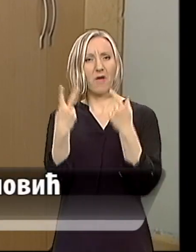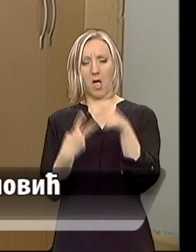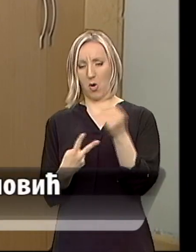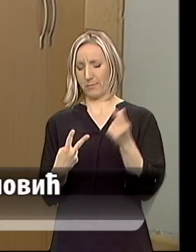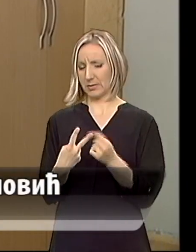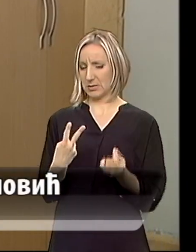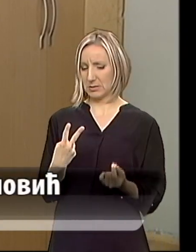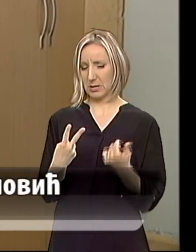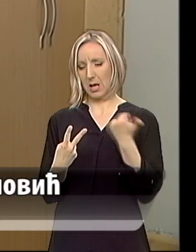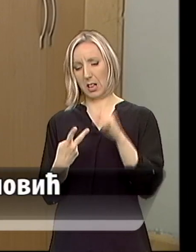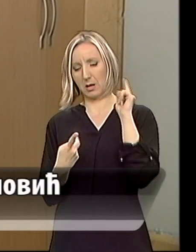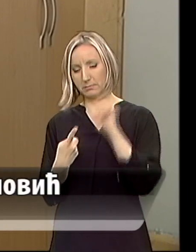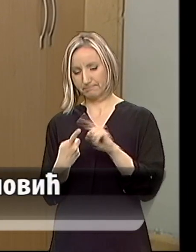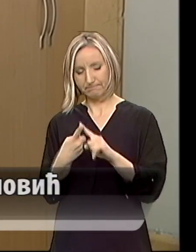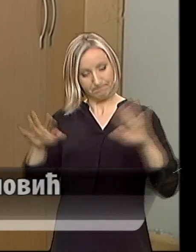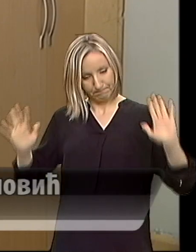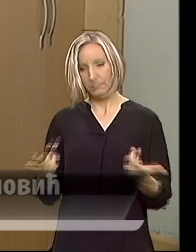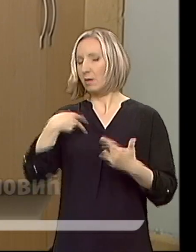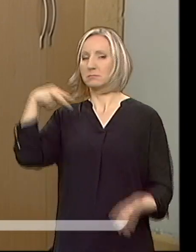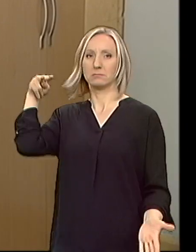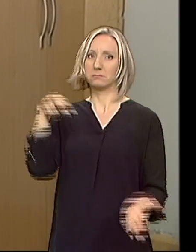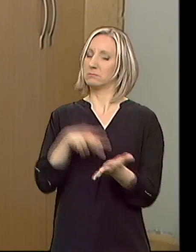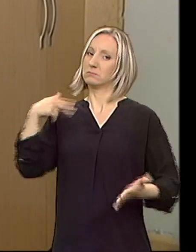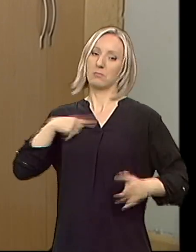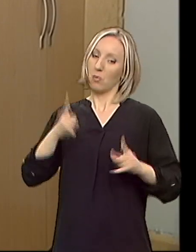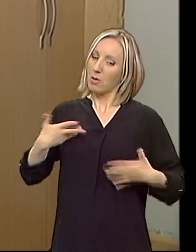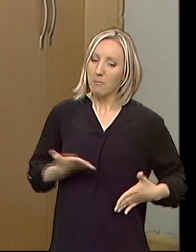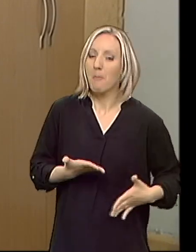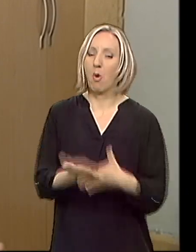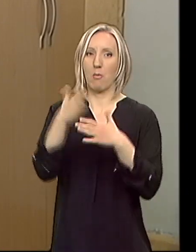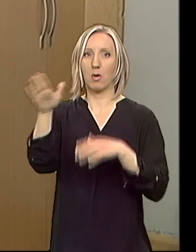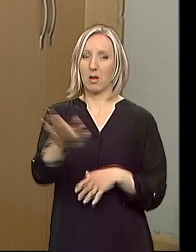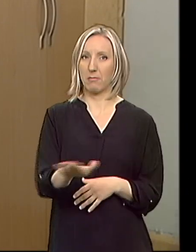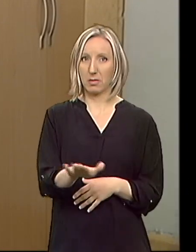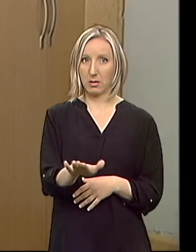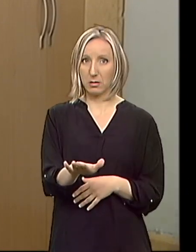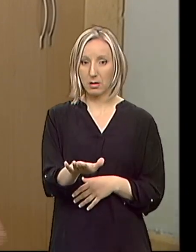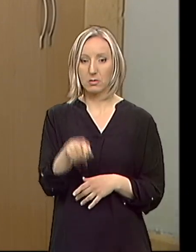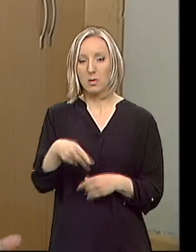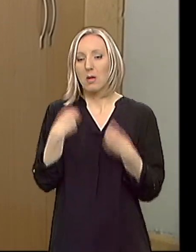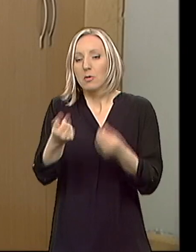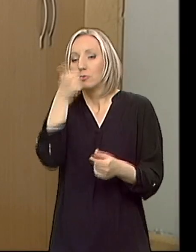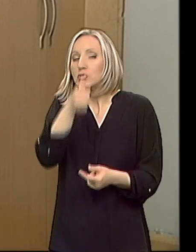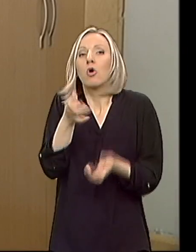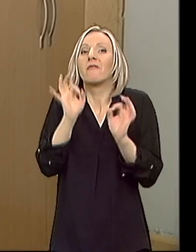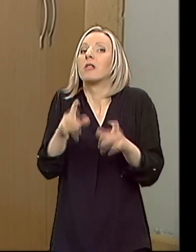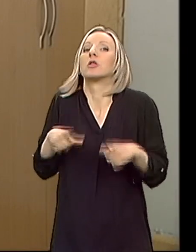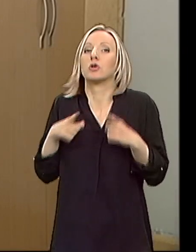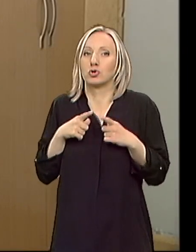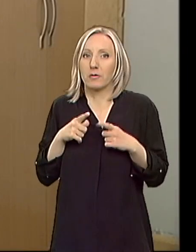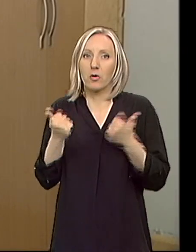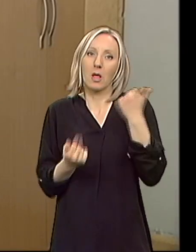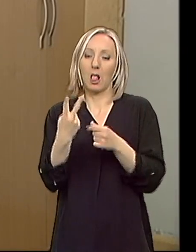lepo da se sabereš, da ustaneš, da se podigneš i da pomoviš svog detetu, da mu pružiš što kvalitetniji život možeš